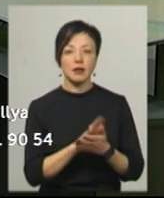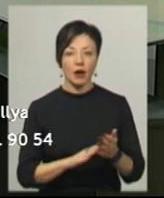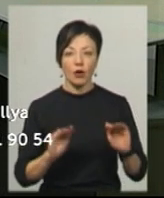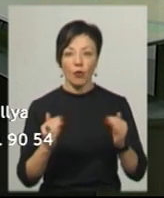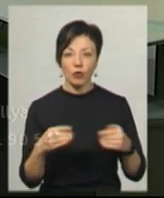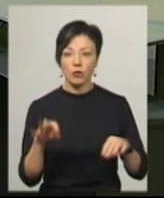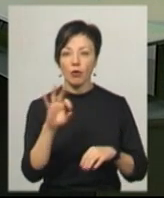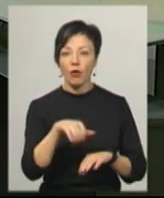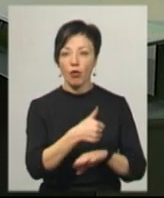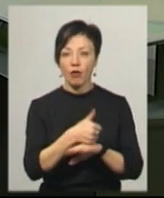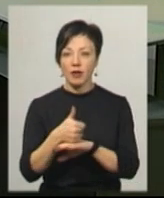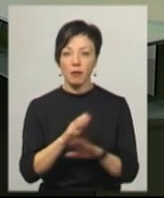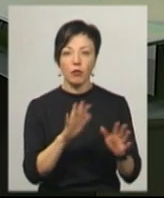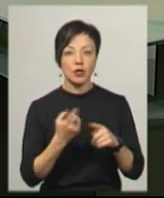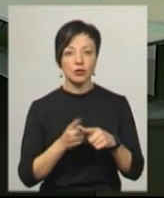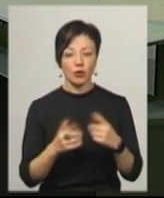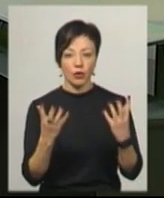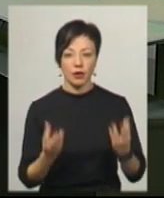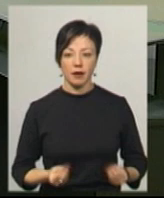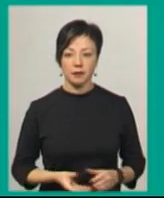Далі коротко про головні події сьогодні.